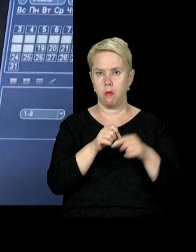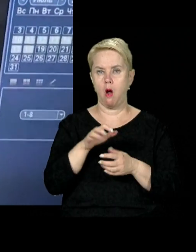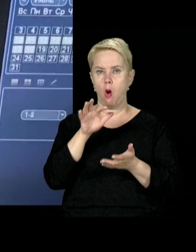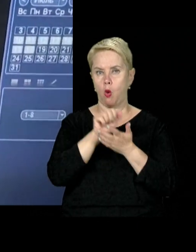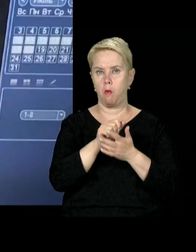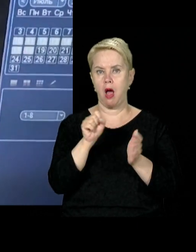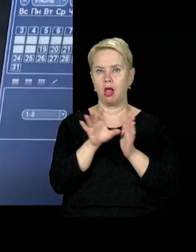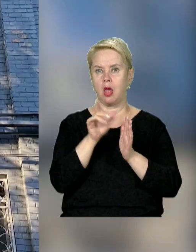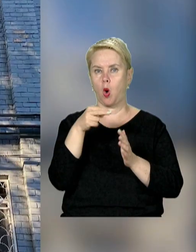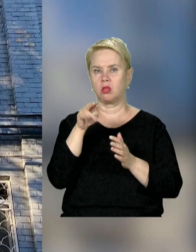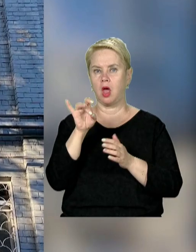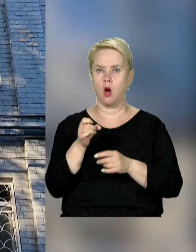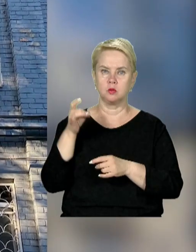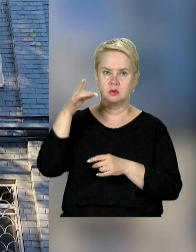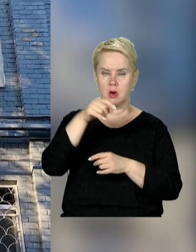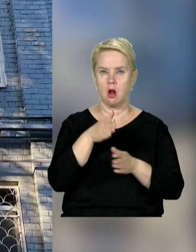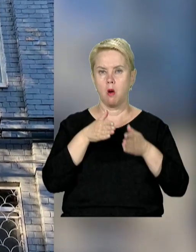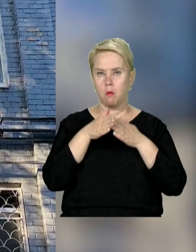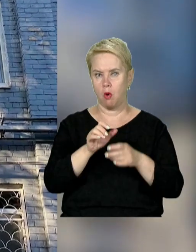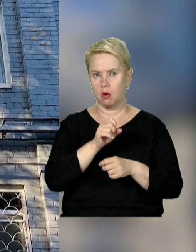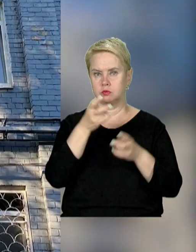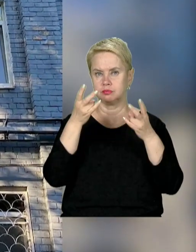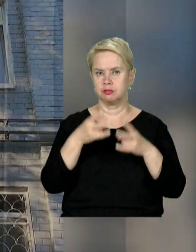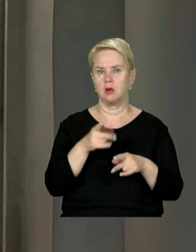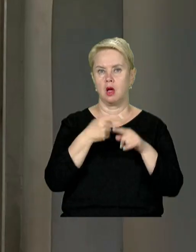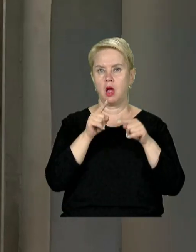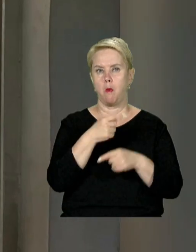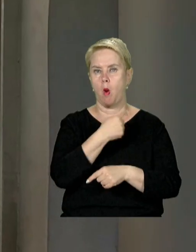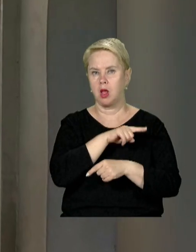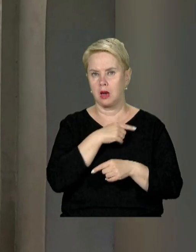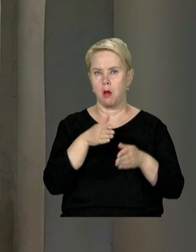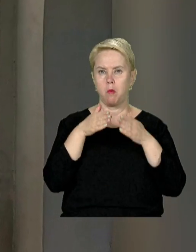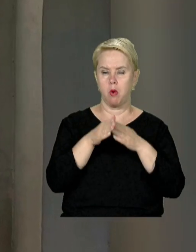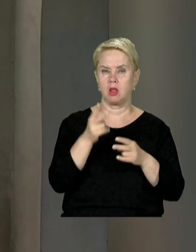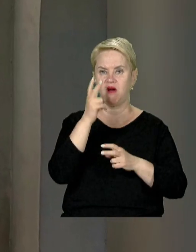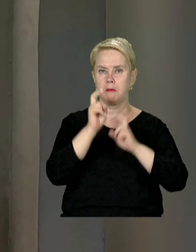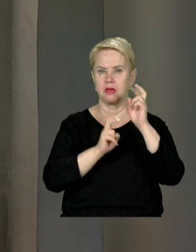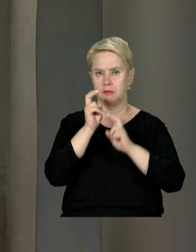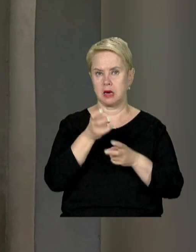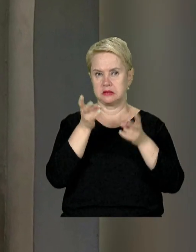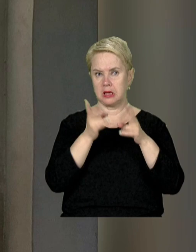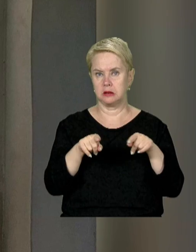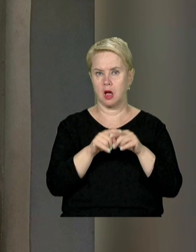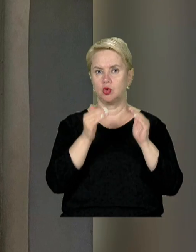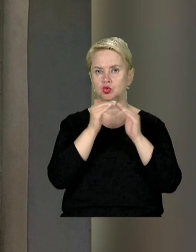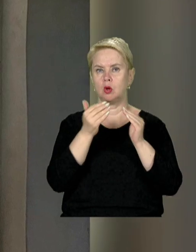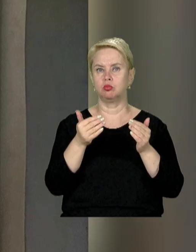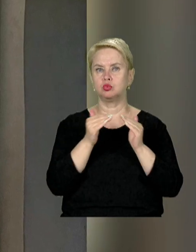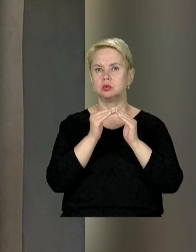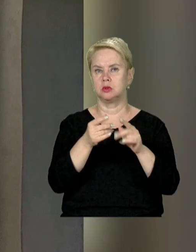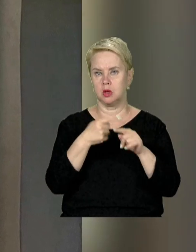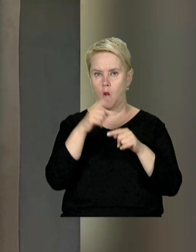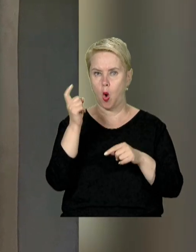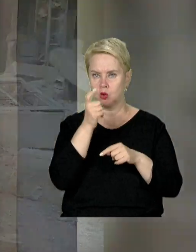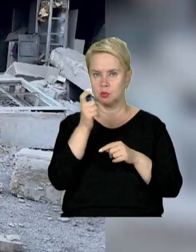окупованого енергодару. Постраждав порт, станція переливання крові, поліклініка та два підприємства. Також пошкоджено житлові будинки